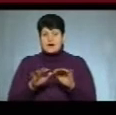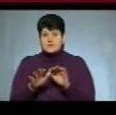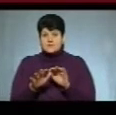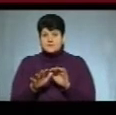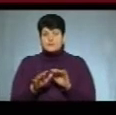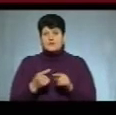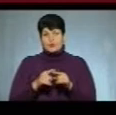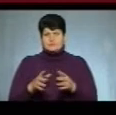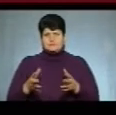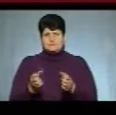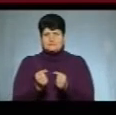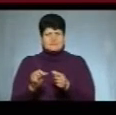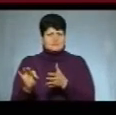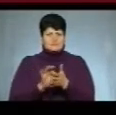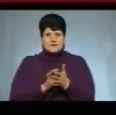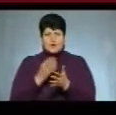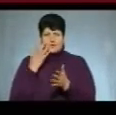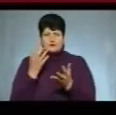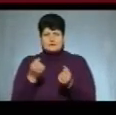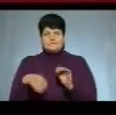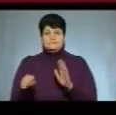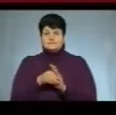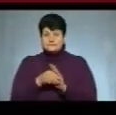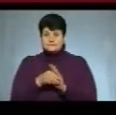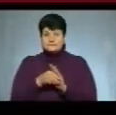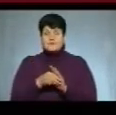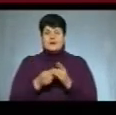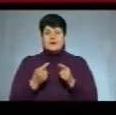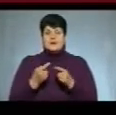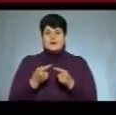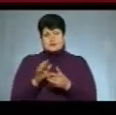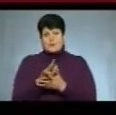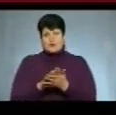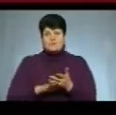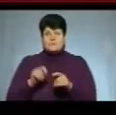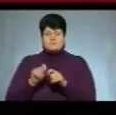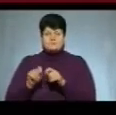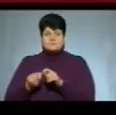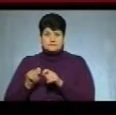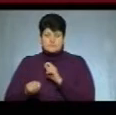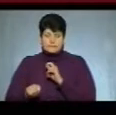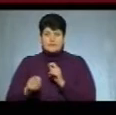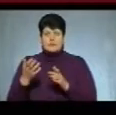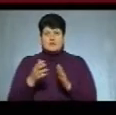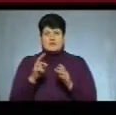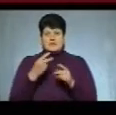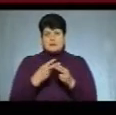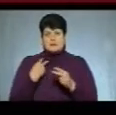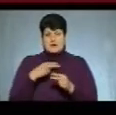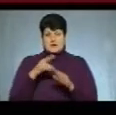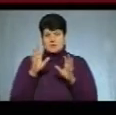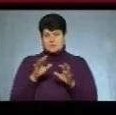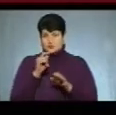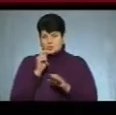затримано на гарячому під час одержання грошей. Чи ває розслідування за частиною 3 статті 360 Кримінального кодексу